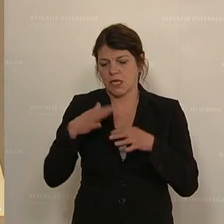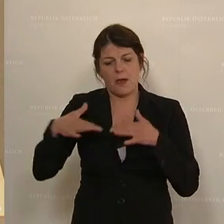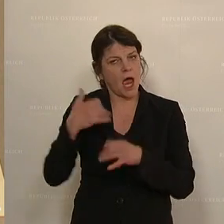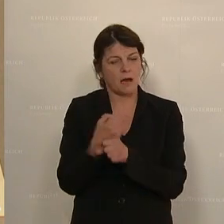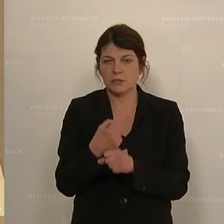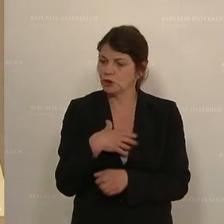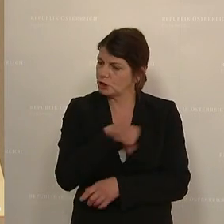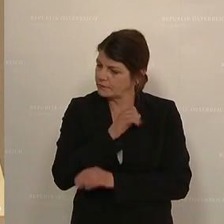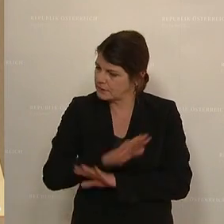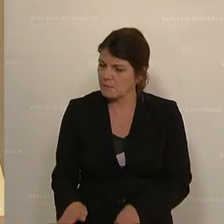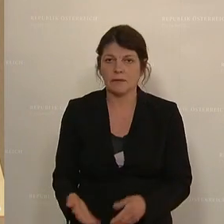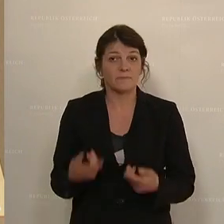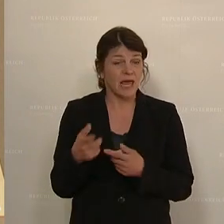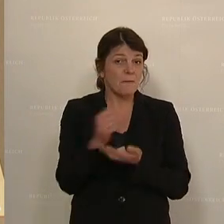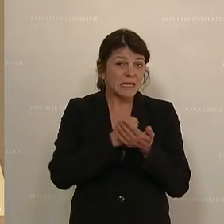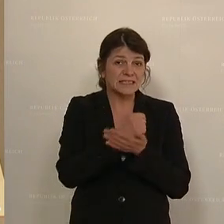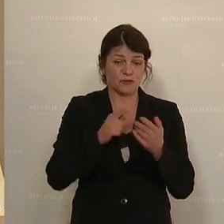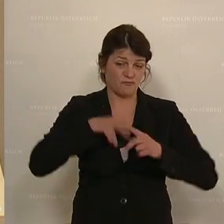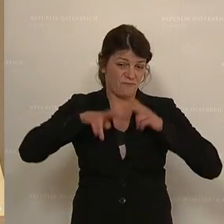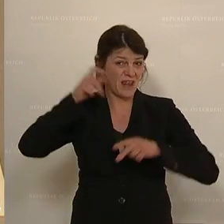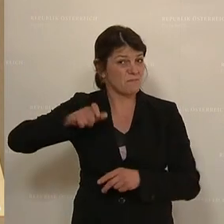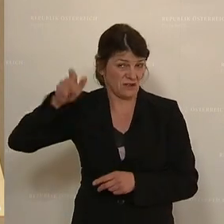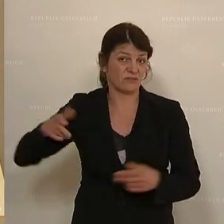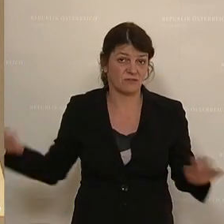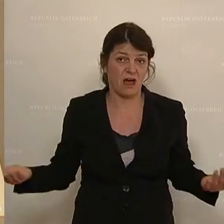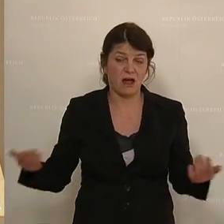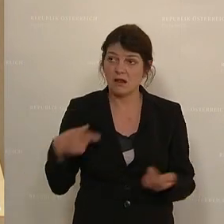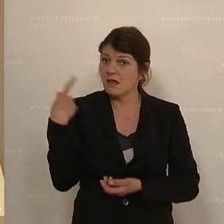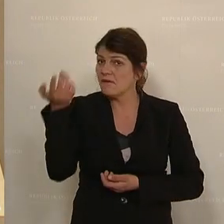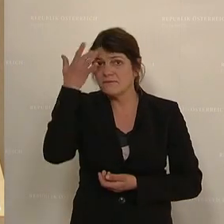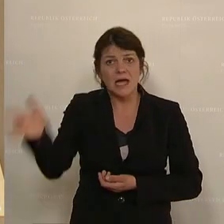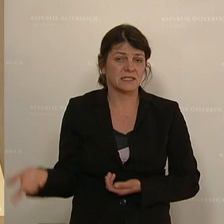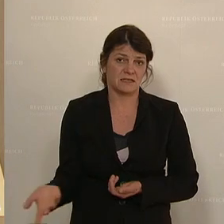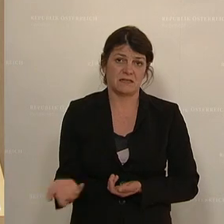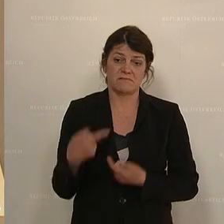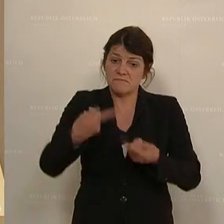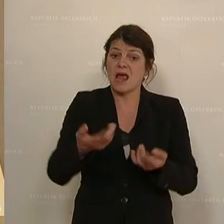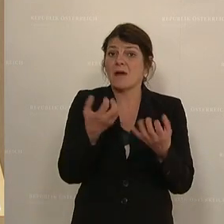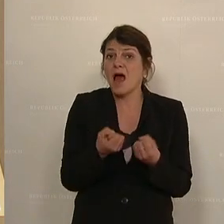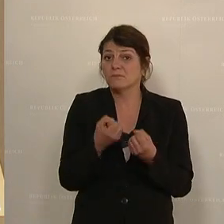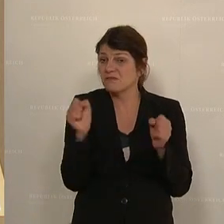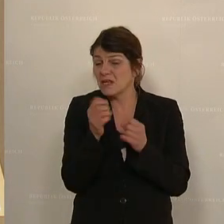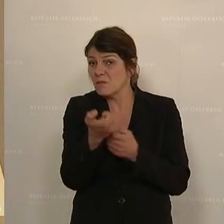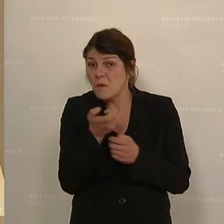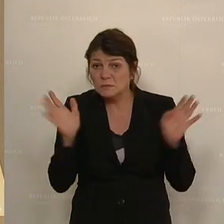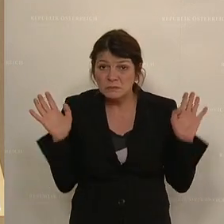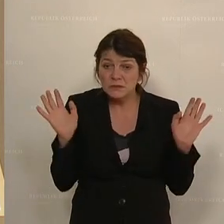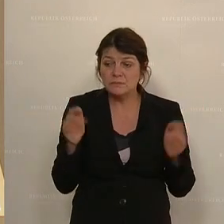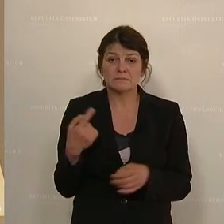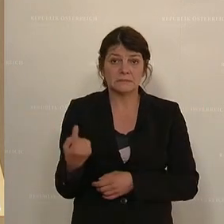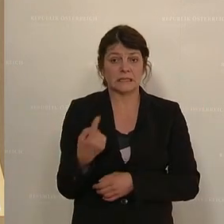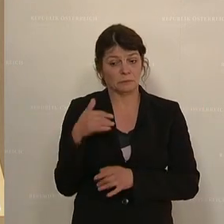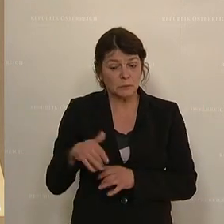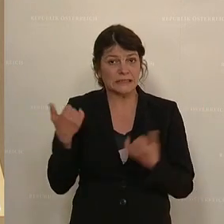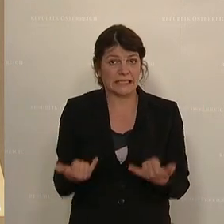Dieses medizinische und Pflegepersonal weiß nicht, was im Herbst und im Winter kommt. Die müssen nun